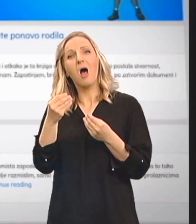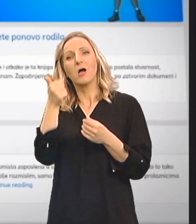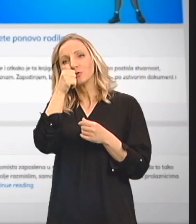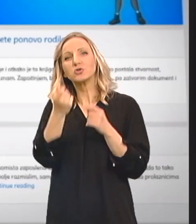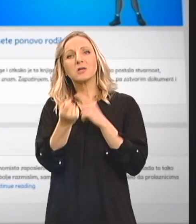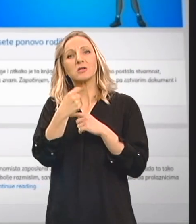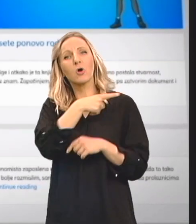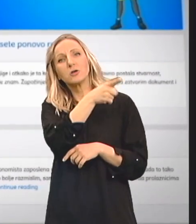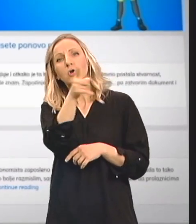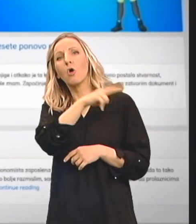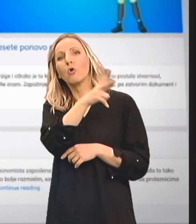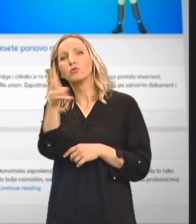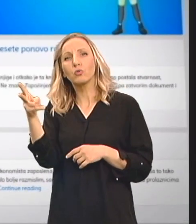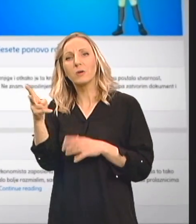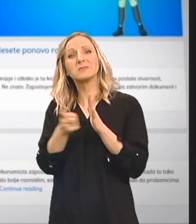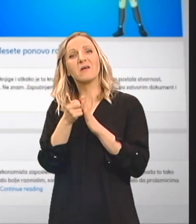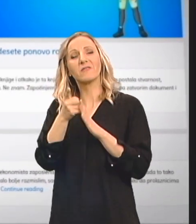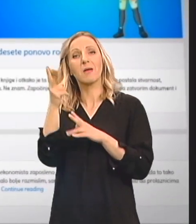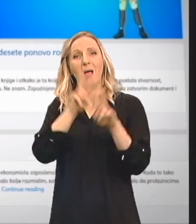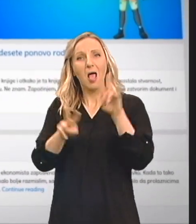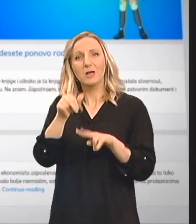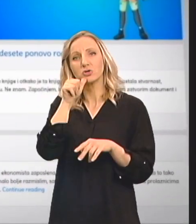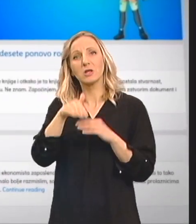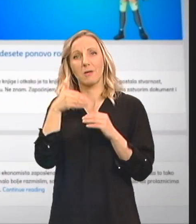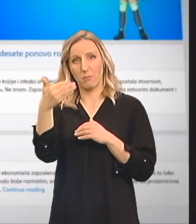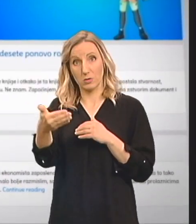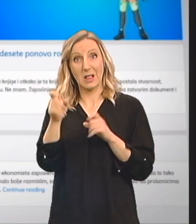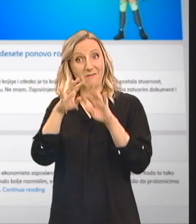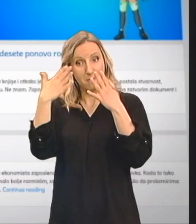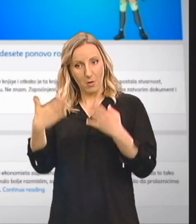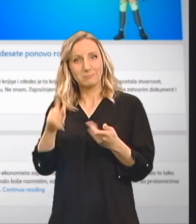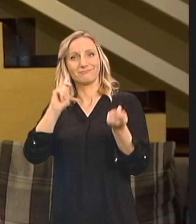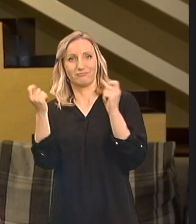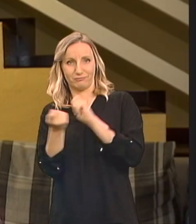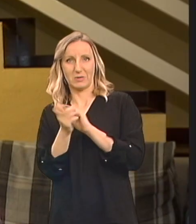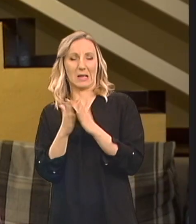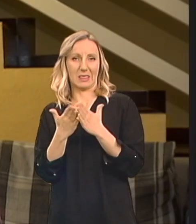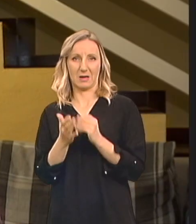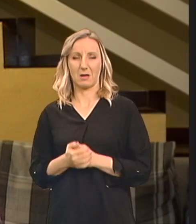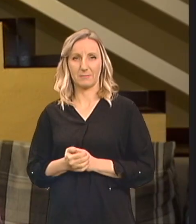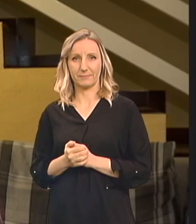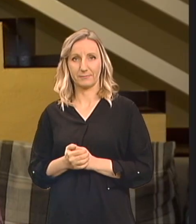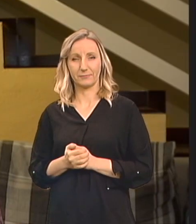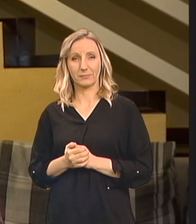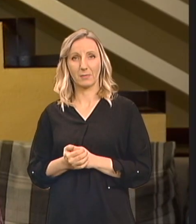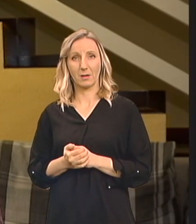Tukom lečenja i nakon njega Tako je blog prerastao u knjigu Ja sam bila uključena